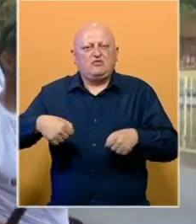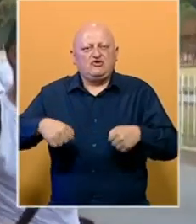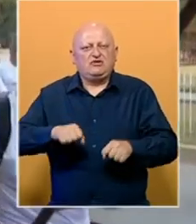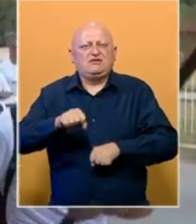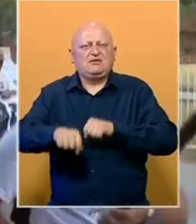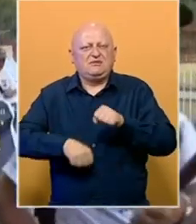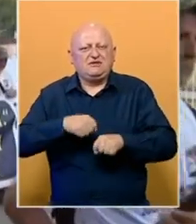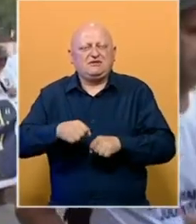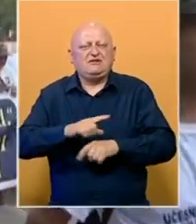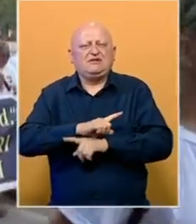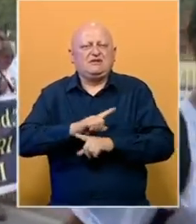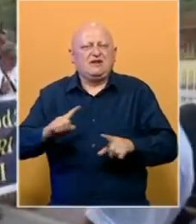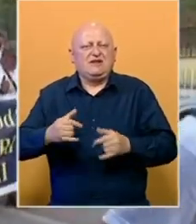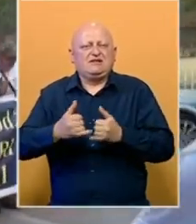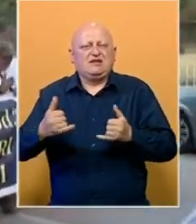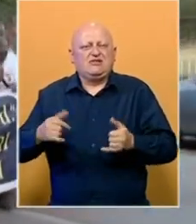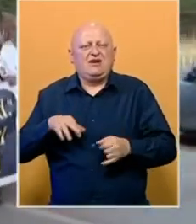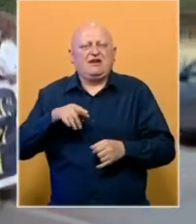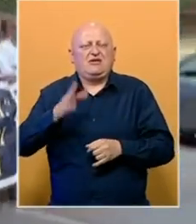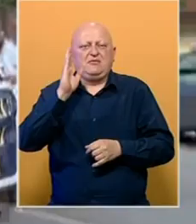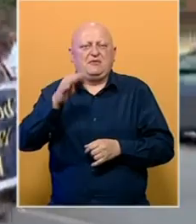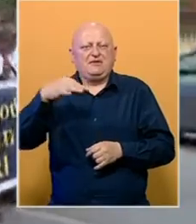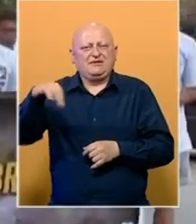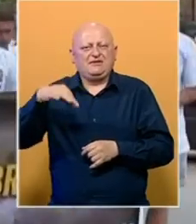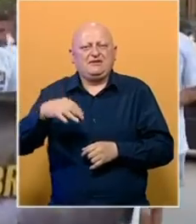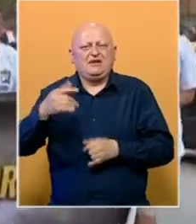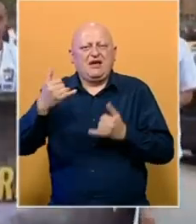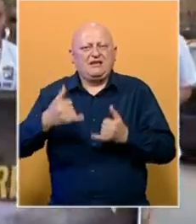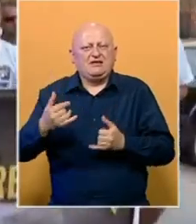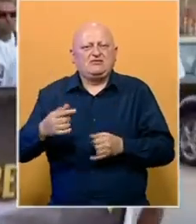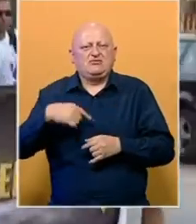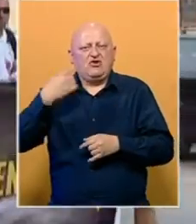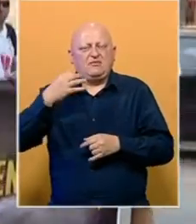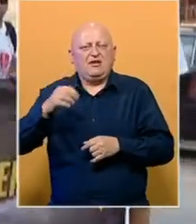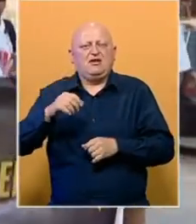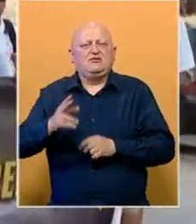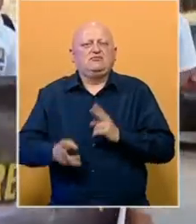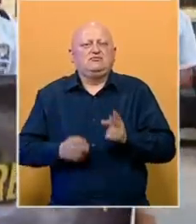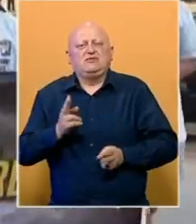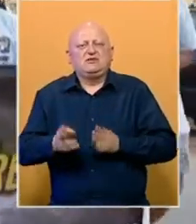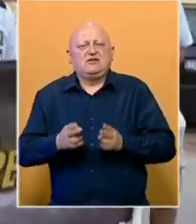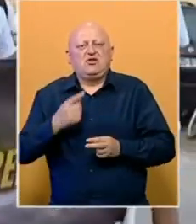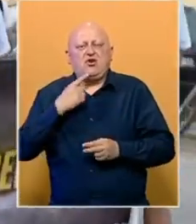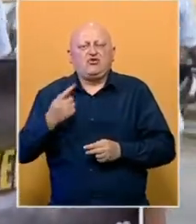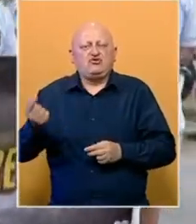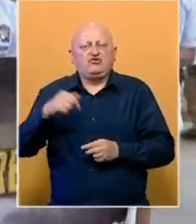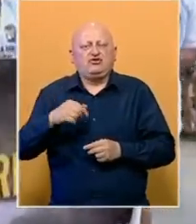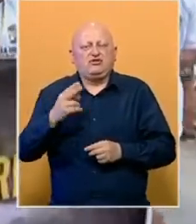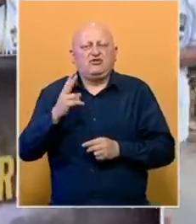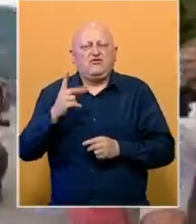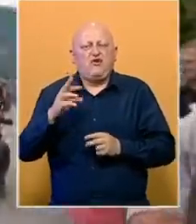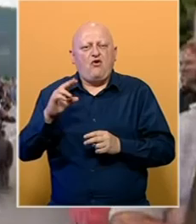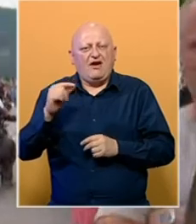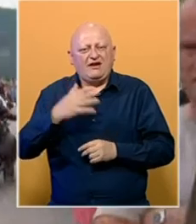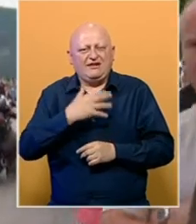su i motociklisti i biciklisti koji su iz raznih gradova krenuli ka Srebrenici, a danas tokom dana i ultramaratonci koji su krenuli iz